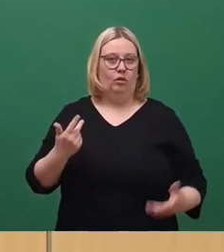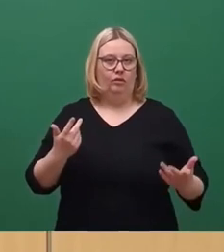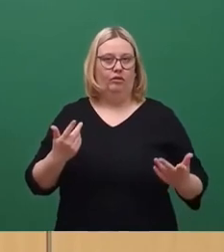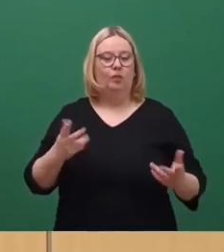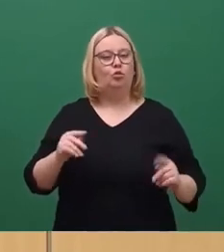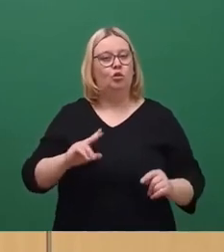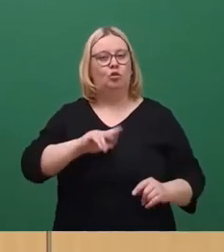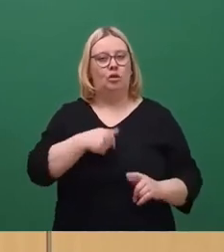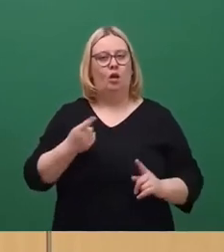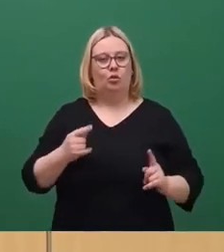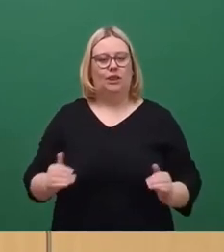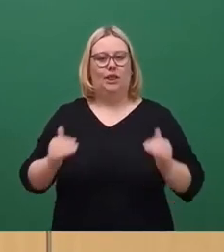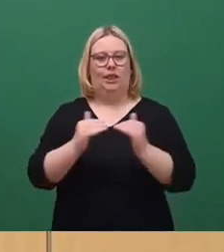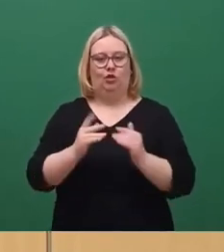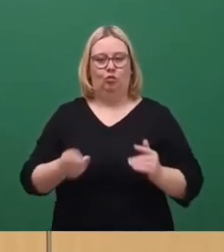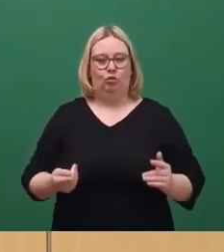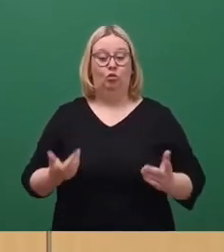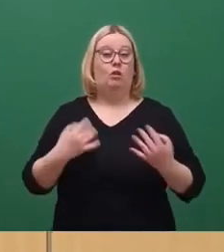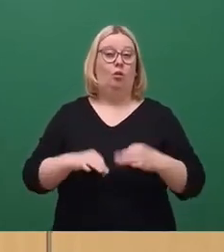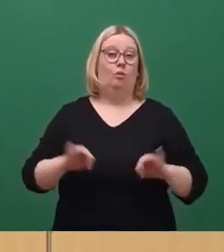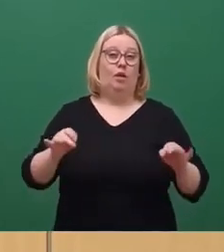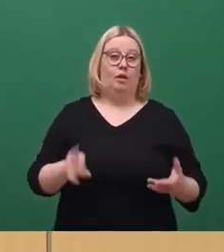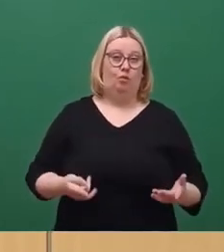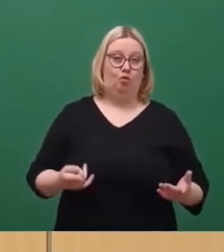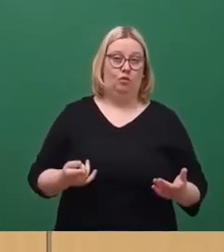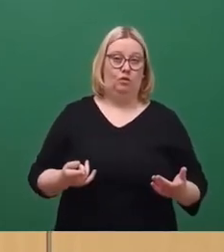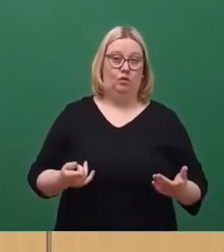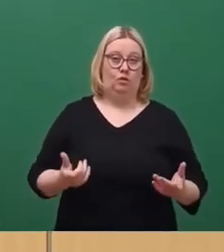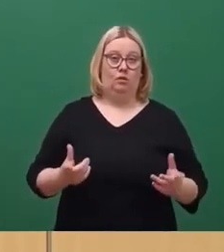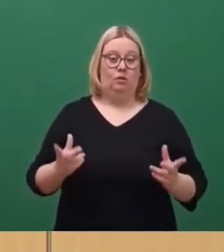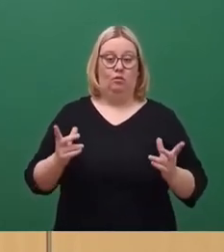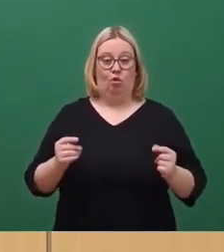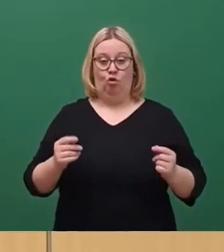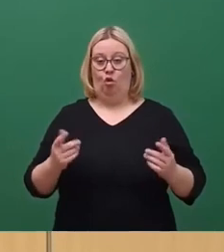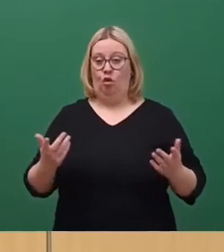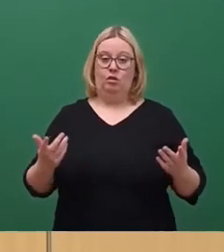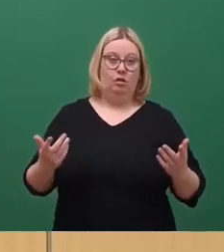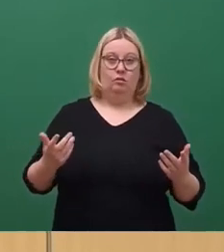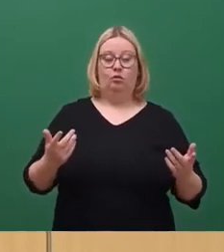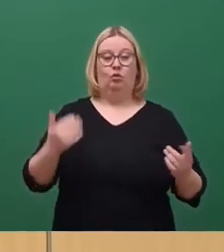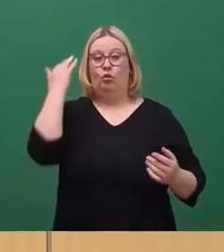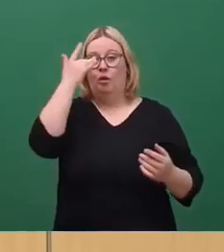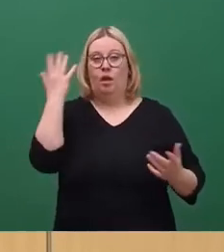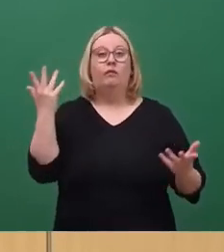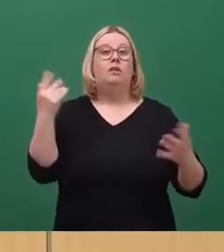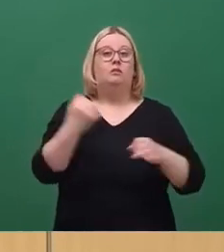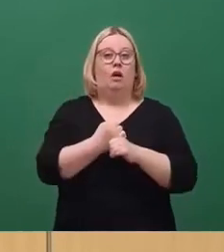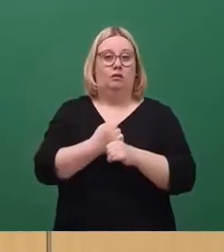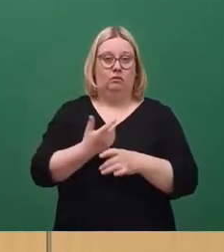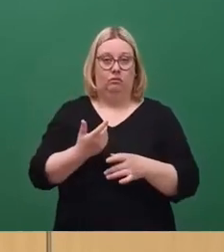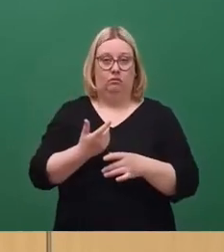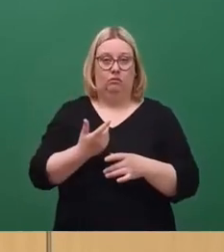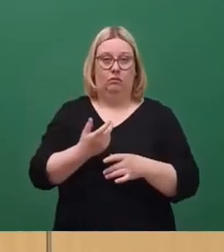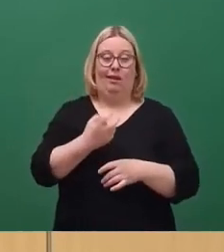sein, der Verkehr muss auch besser werden. Das heißt, wir müssen uns überlegen, was machen wir dann. Neben der